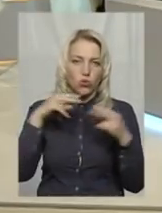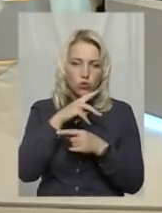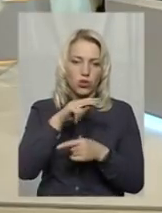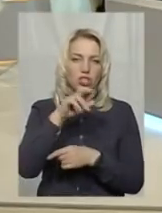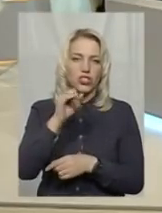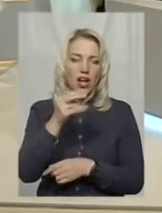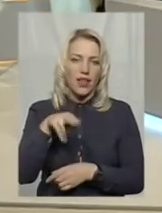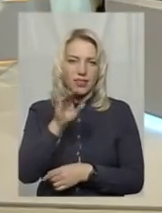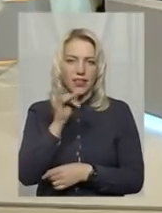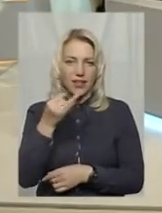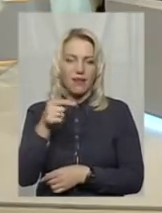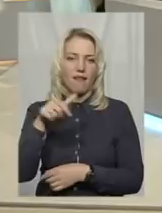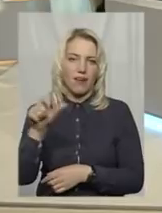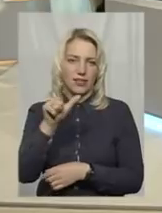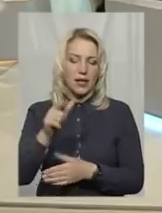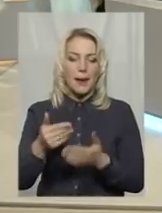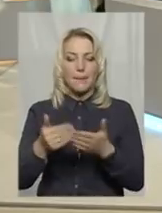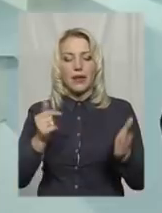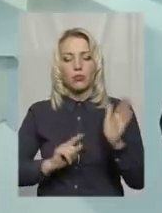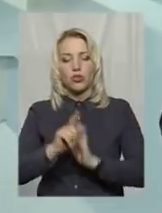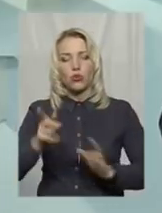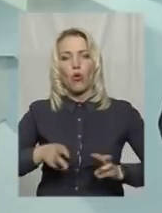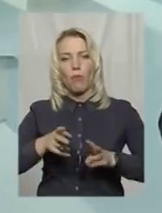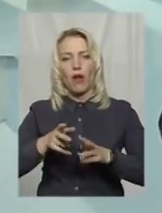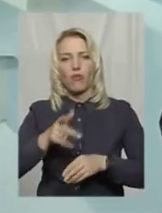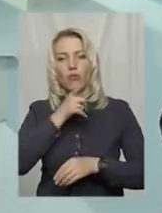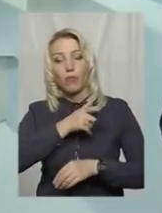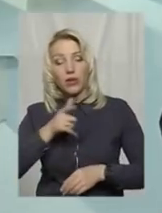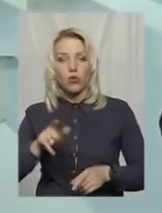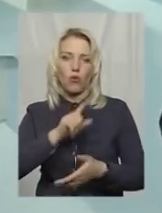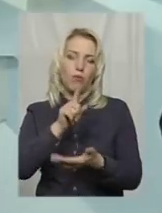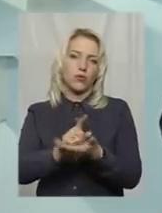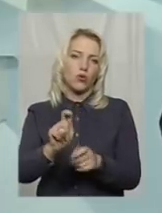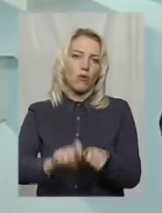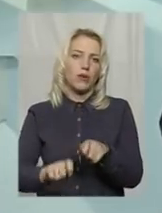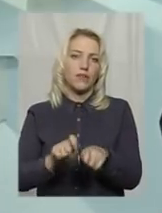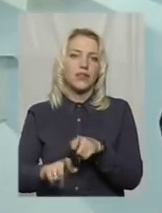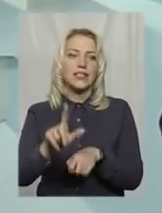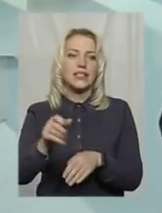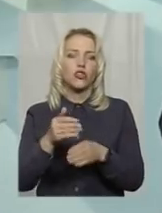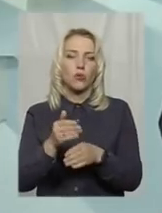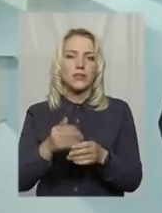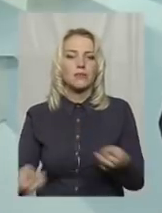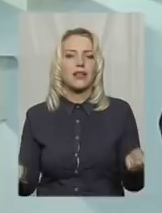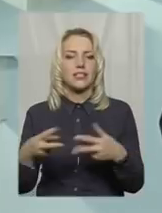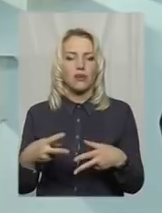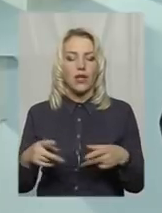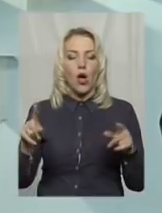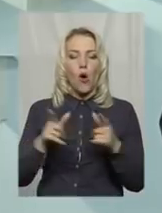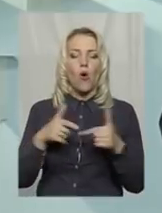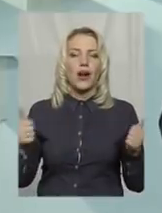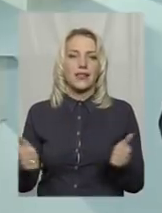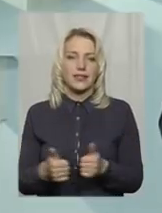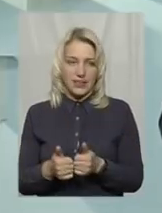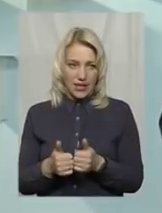Перед початком опалювального періоду, обов'язково перевірте, за допомогою спеціалізованих організацій